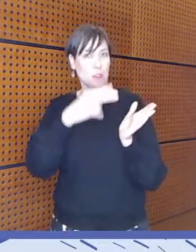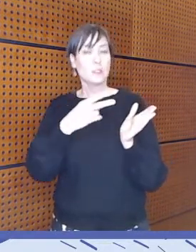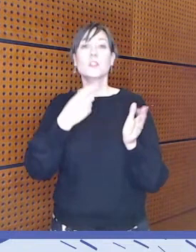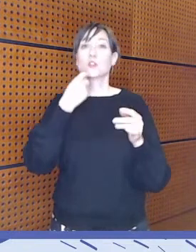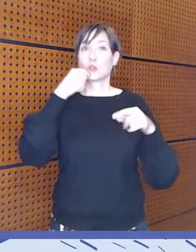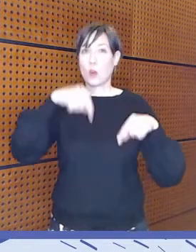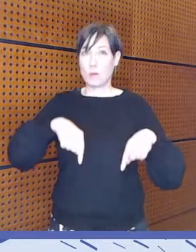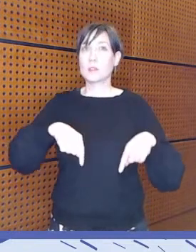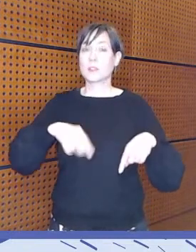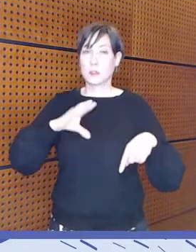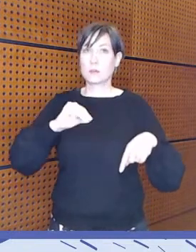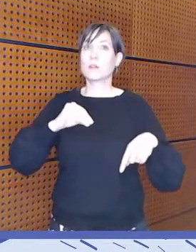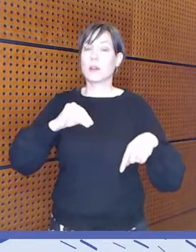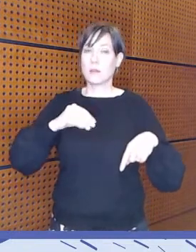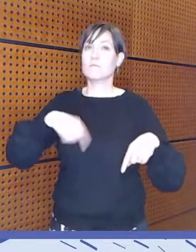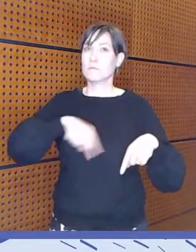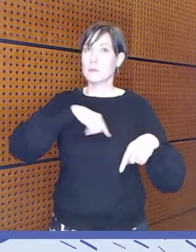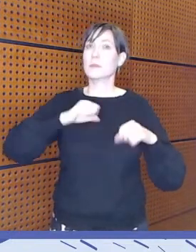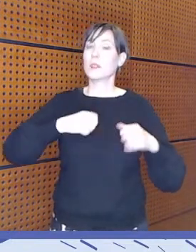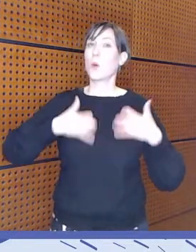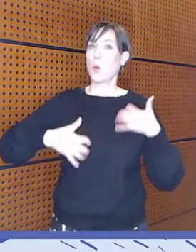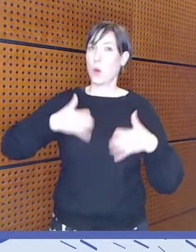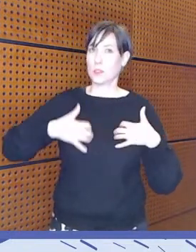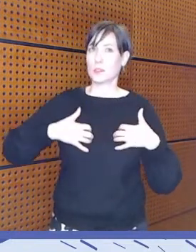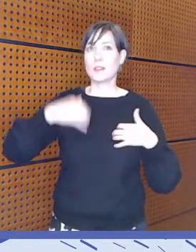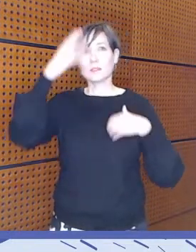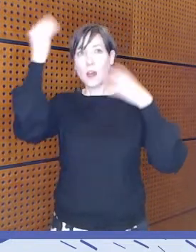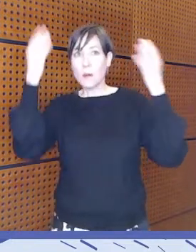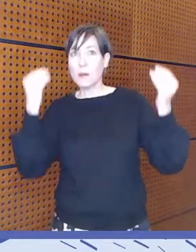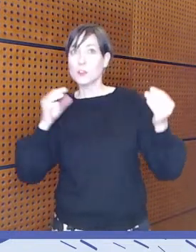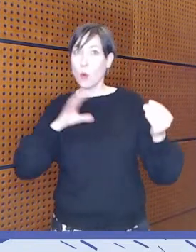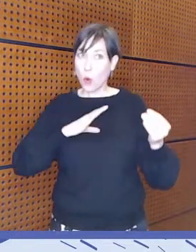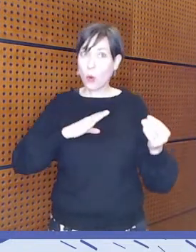olla huolissaan saamelaisten sananvapaudesta.